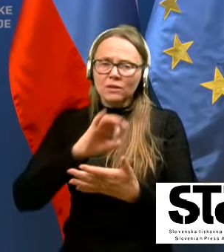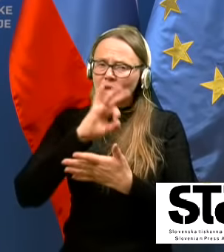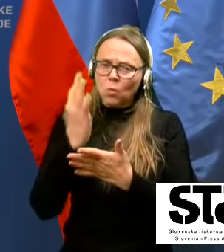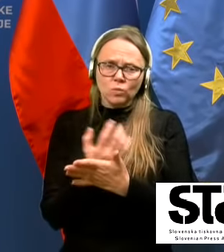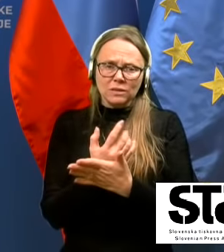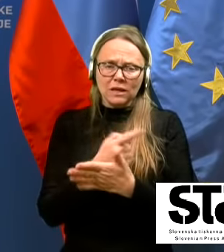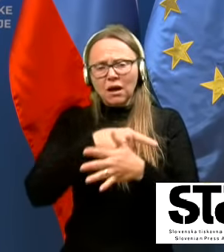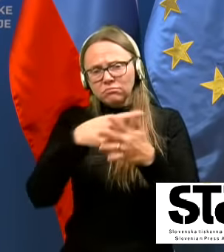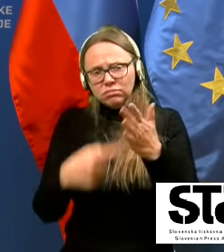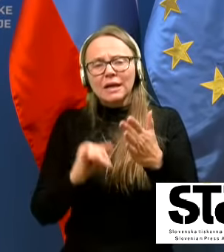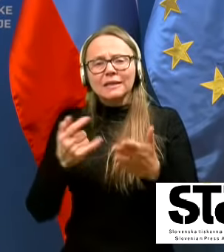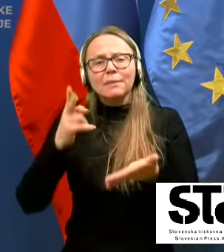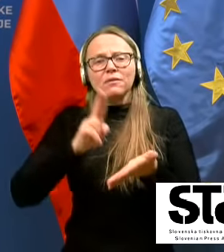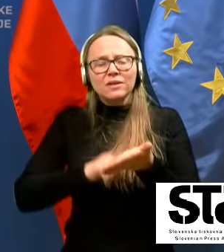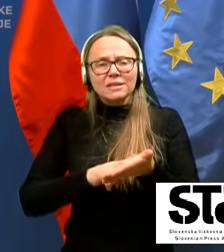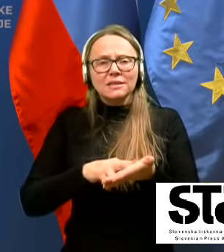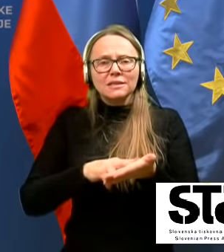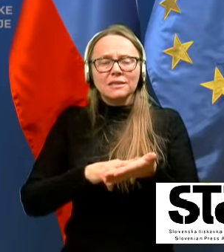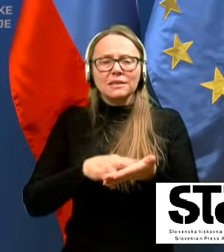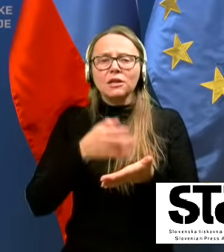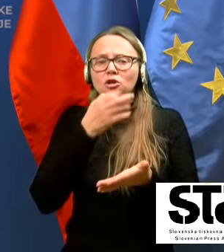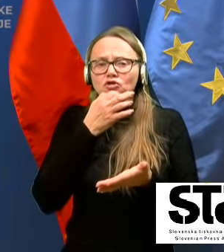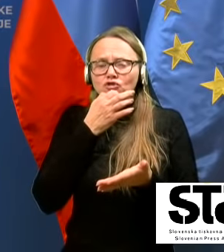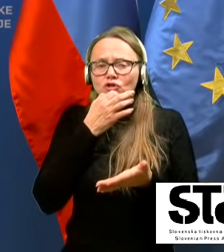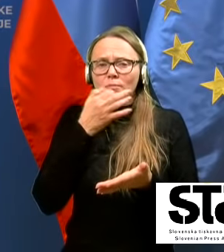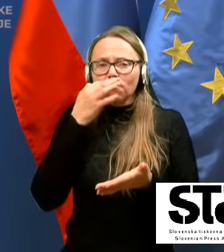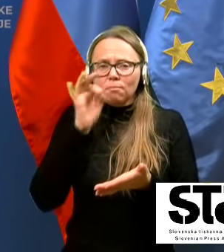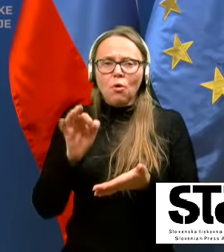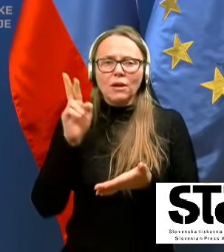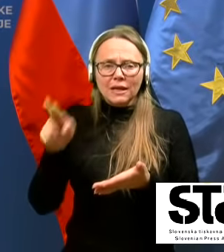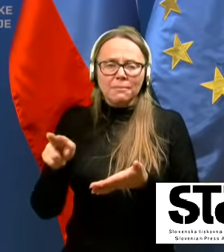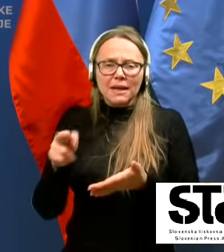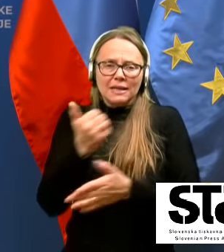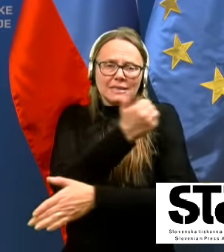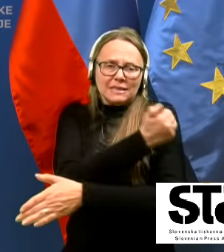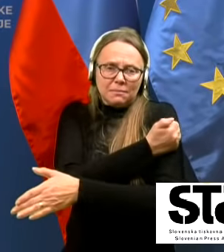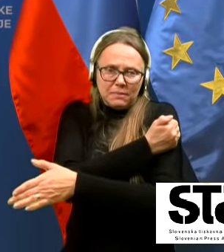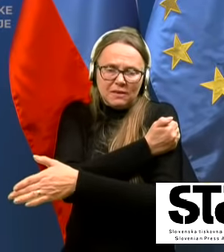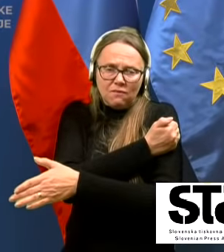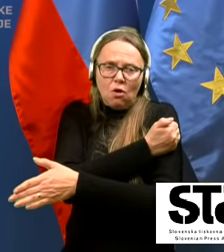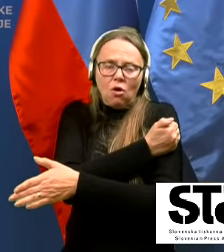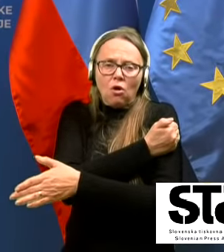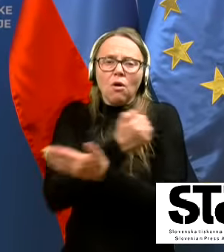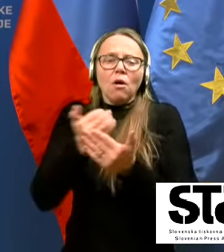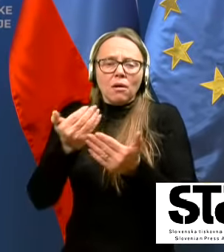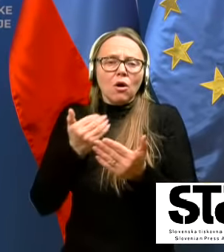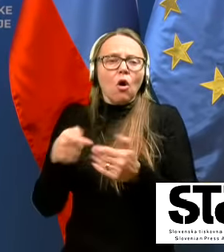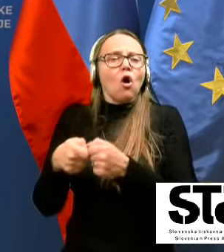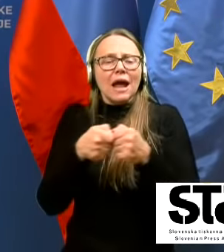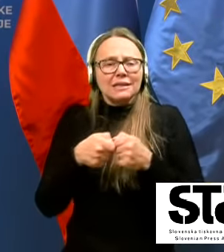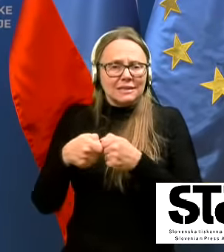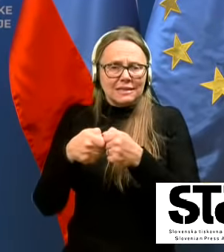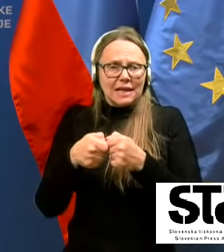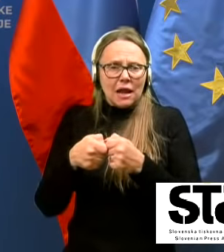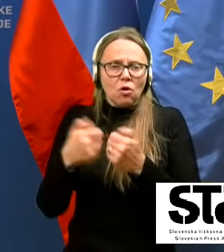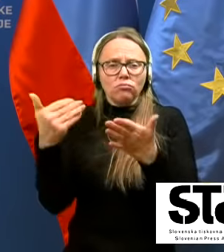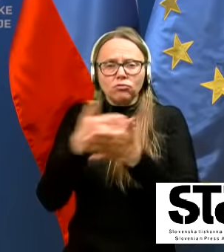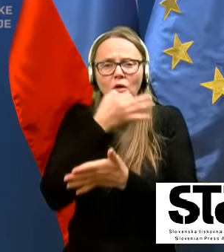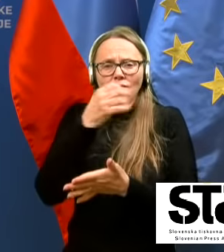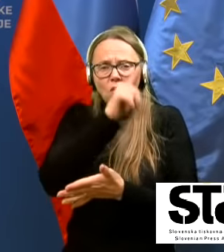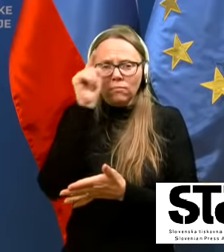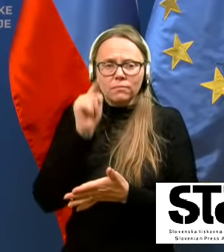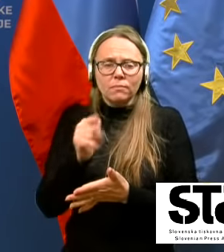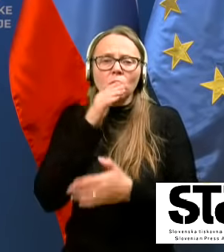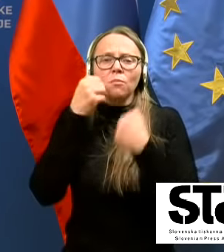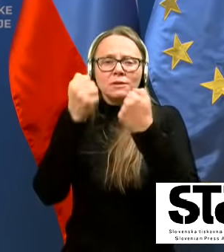v resnici čim bo nara spolagili cepivo, imeli to tudi organizirano. Naslednje vprašanje bo